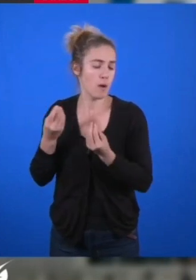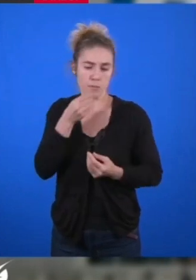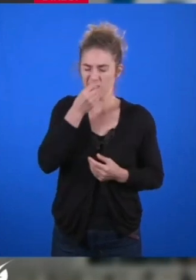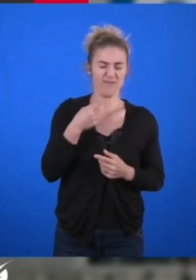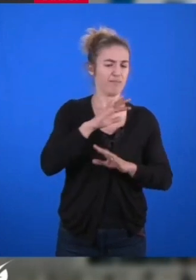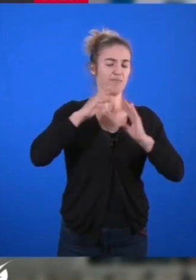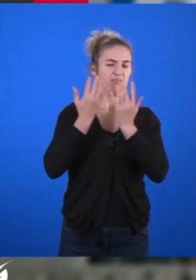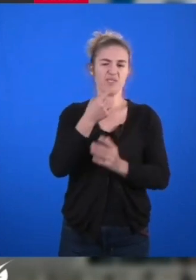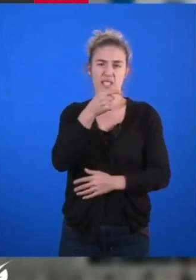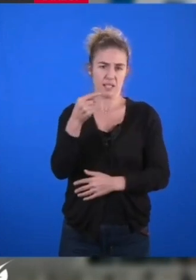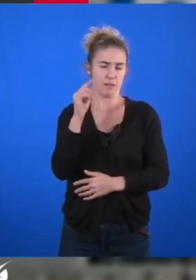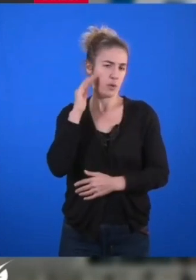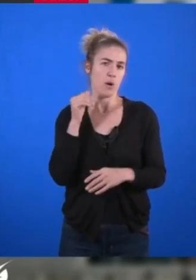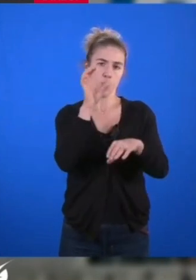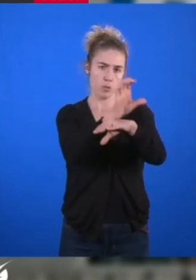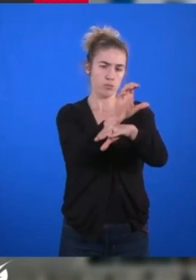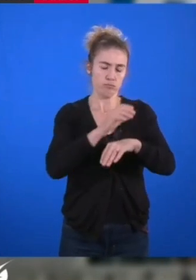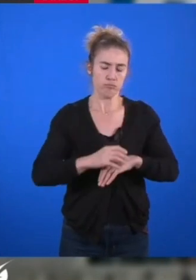Nous nous opposerons donc à ce vœu. Merci. Sous-titrage 501